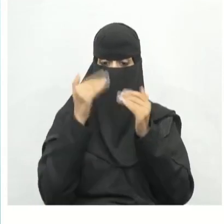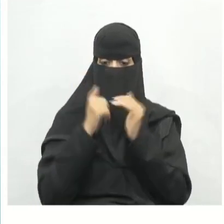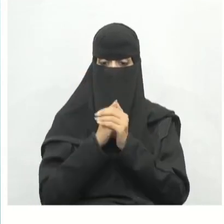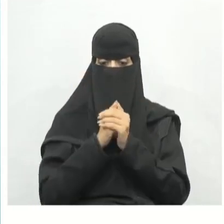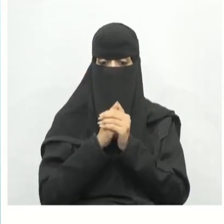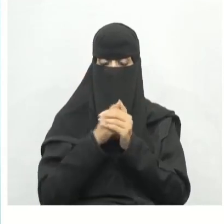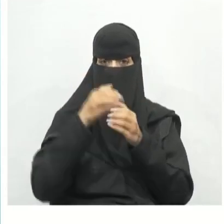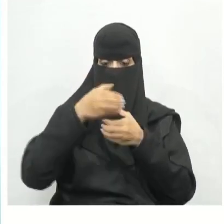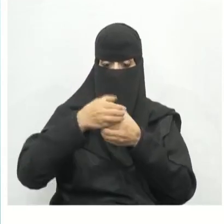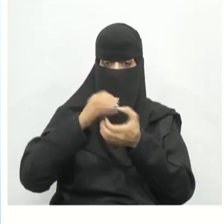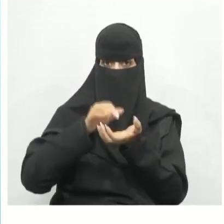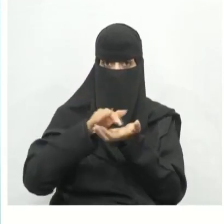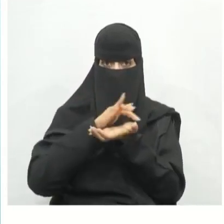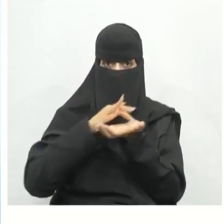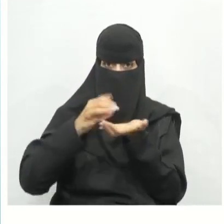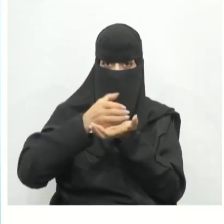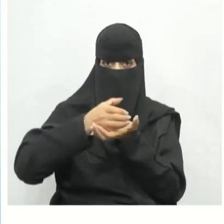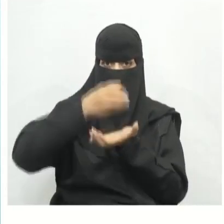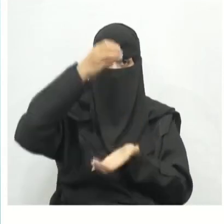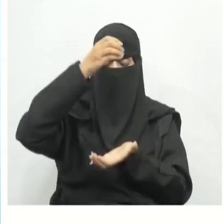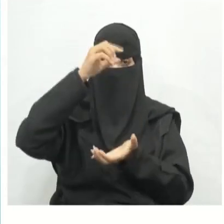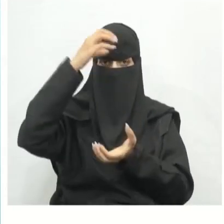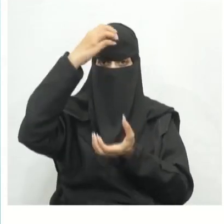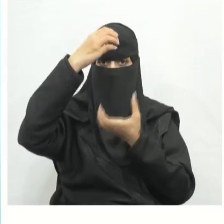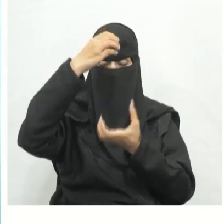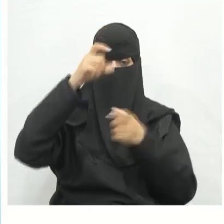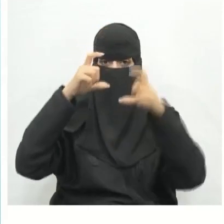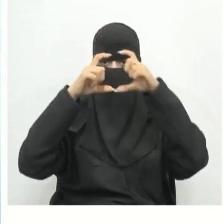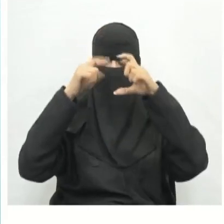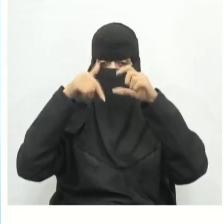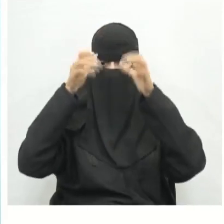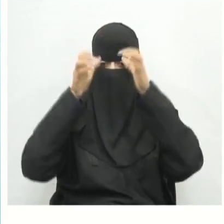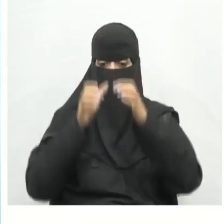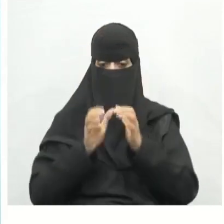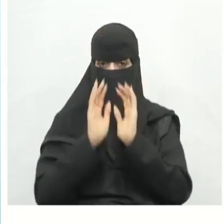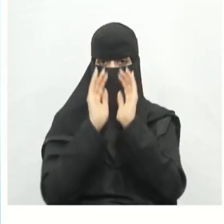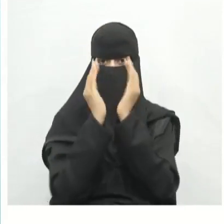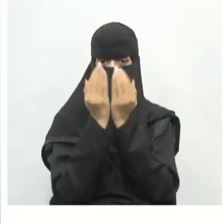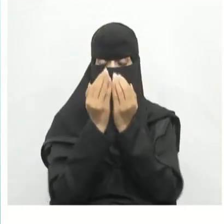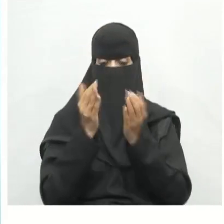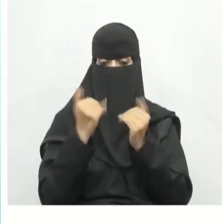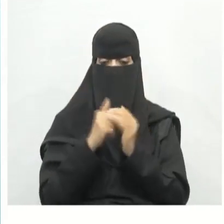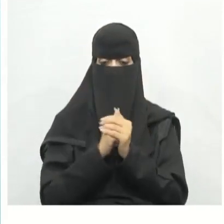أيضا الأسطوانة هو شكل ذو طرفين دائريين وجانب واحد منحني